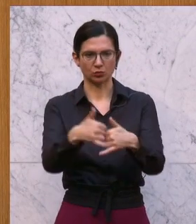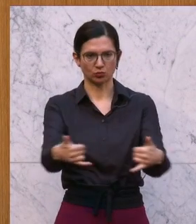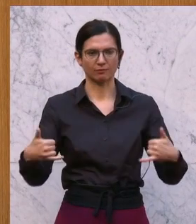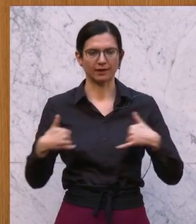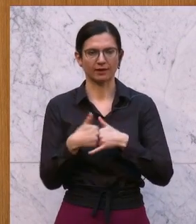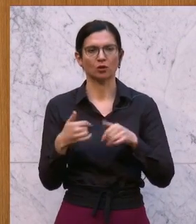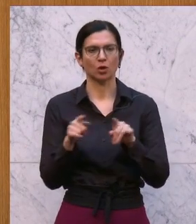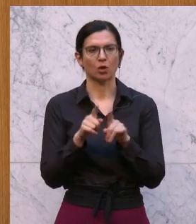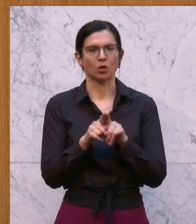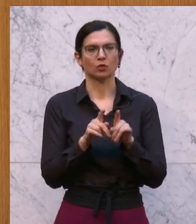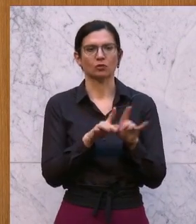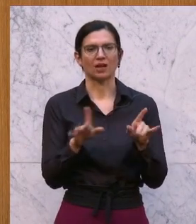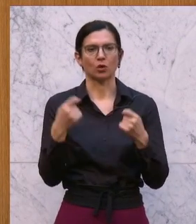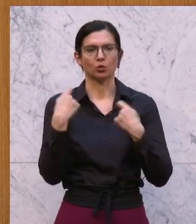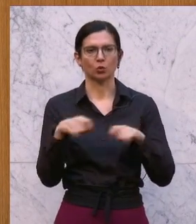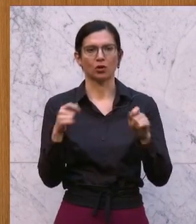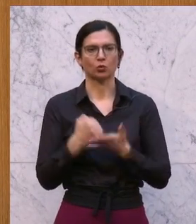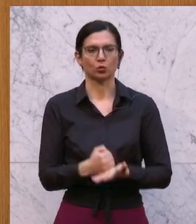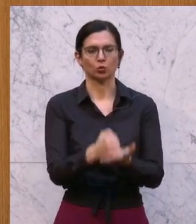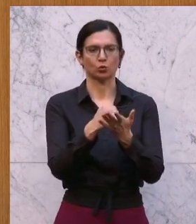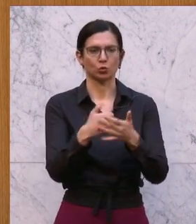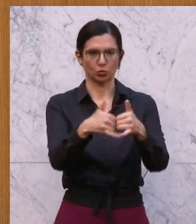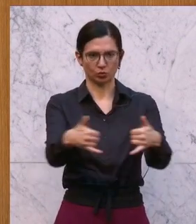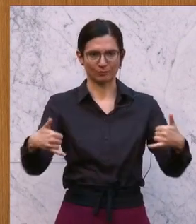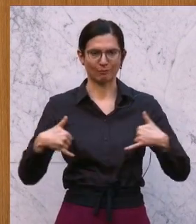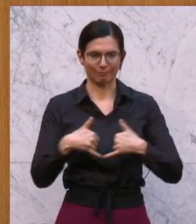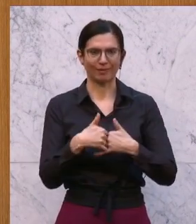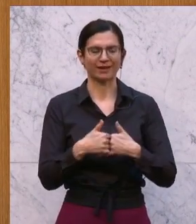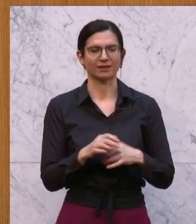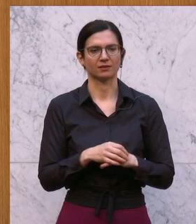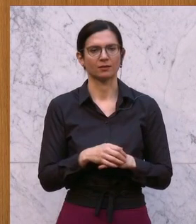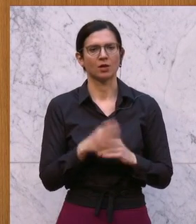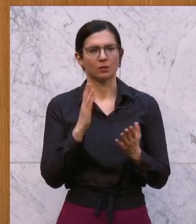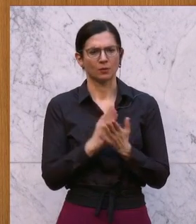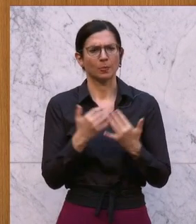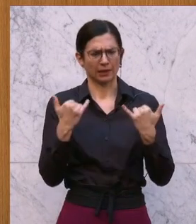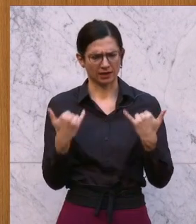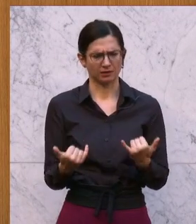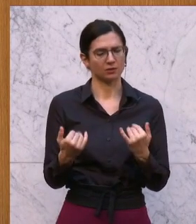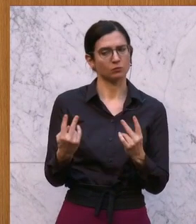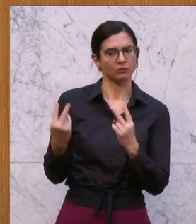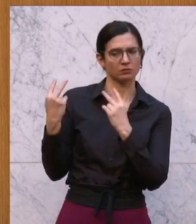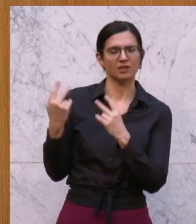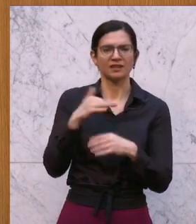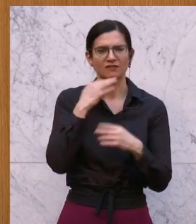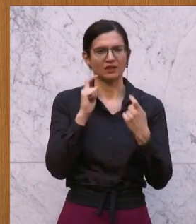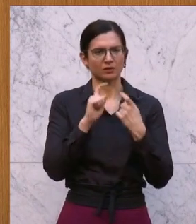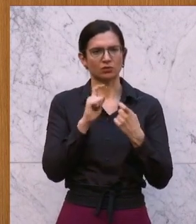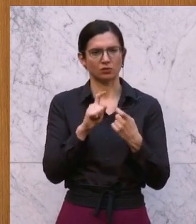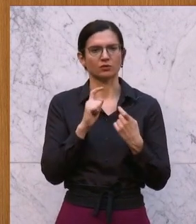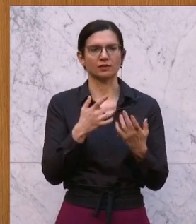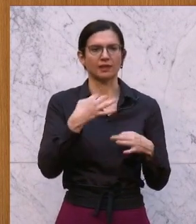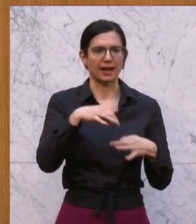bis hin zu den Teuerungs- und Unterstützungspaketen. Da können wir im Nachhinein mit Sicherheit viel diskutieren. Waren die